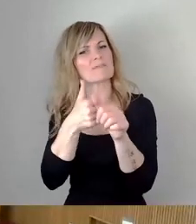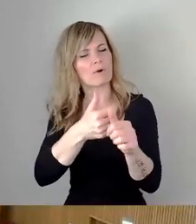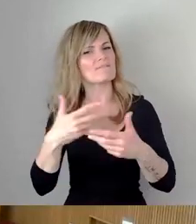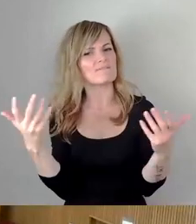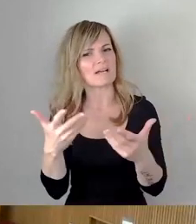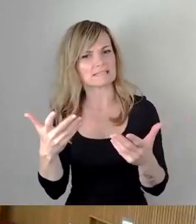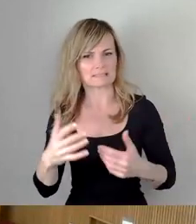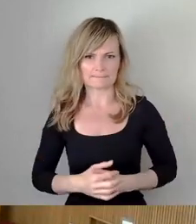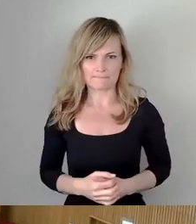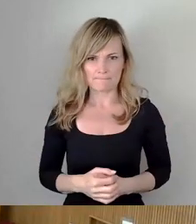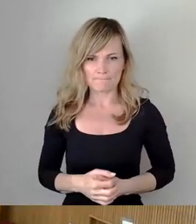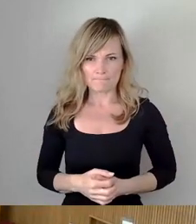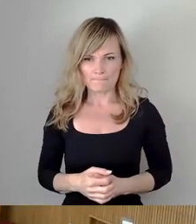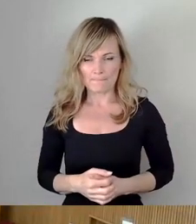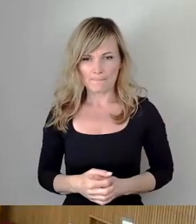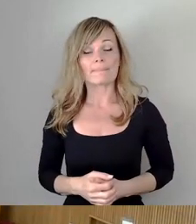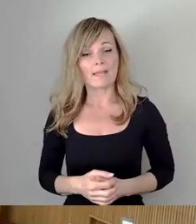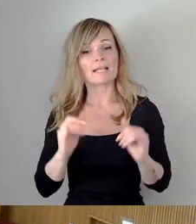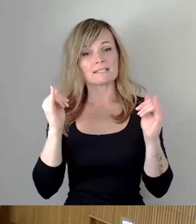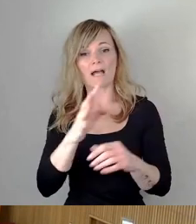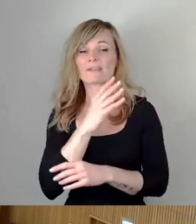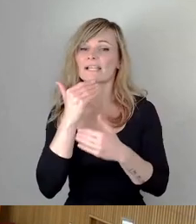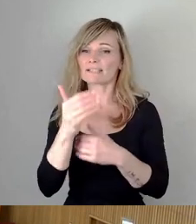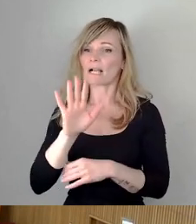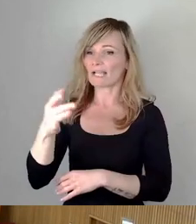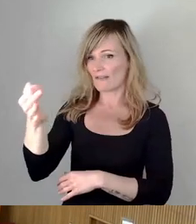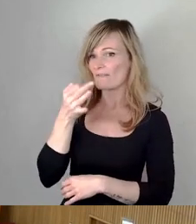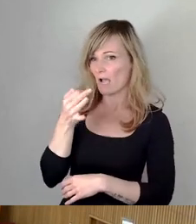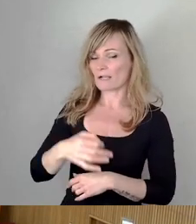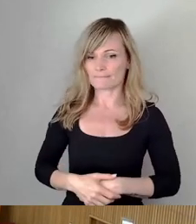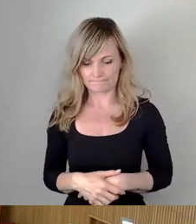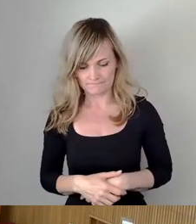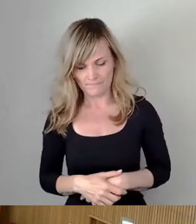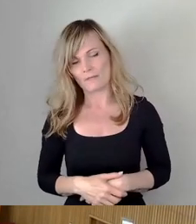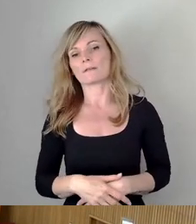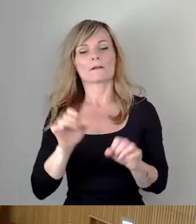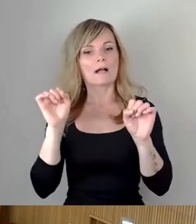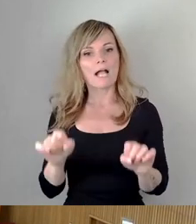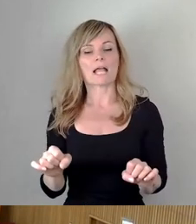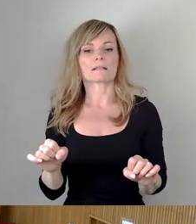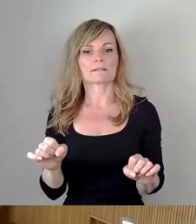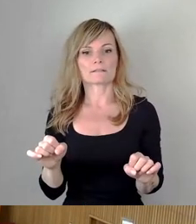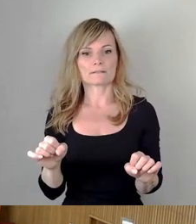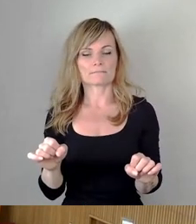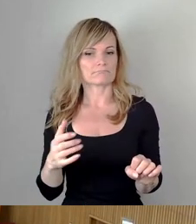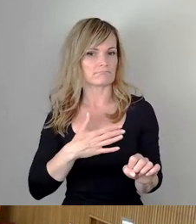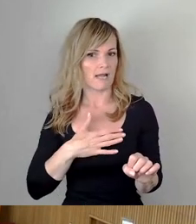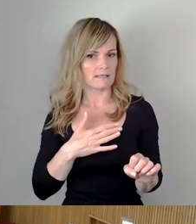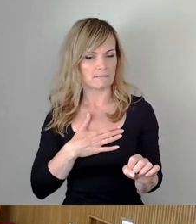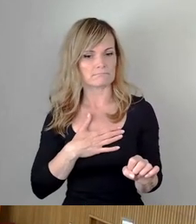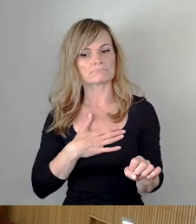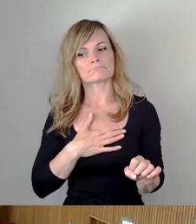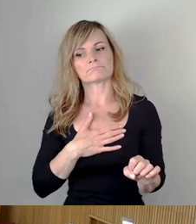Ja, vielen Dank, Herr Göser, für Ihre Frage. Da kann ich nahtlos an meine Ausführungen zum Bericht des